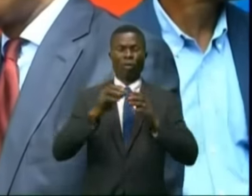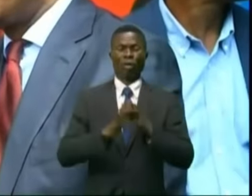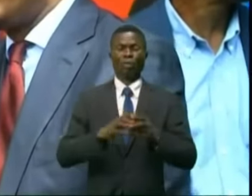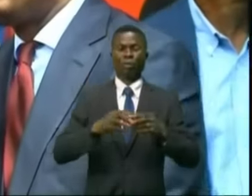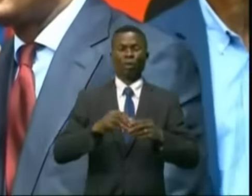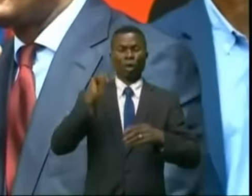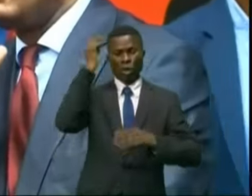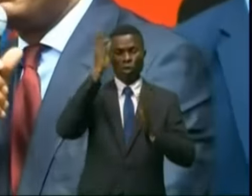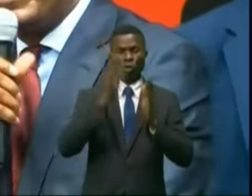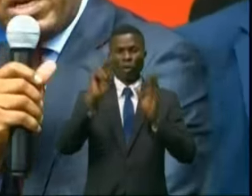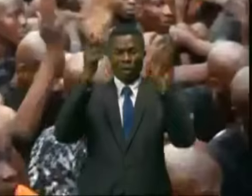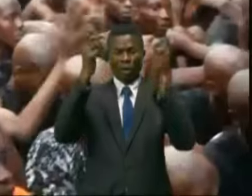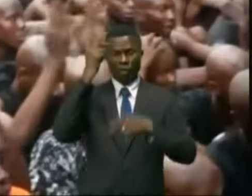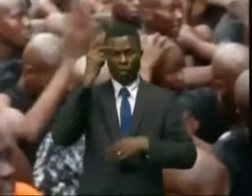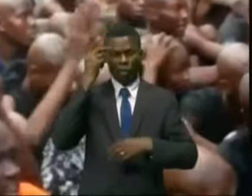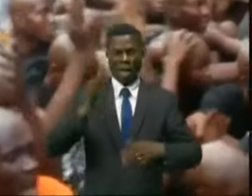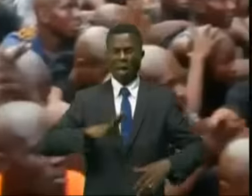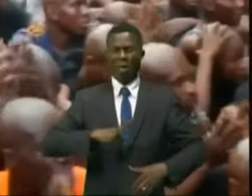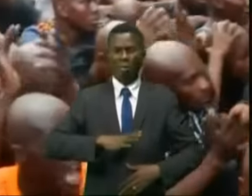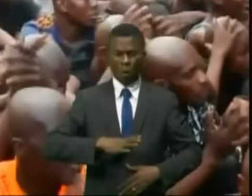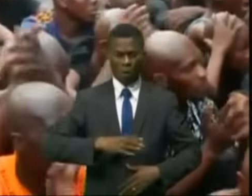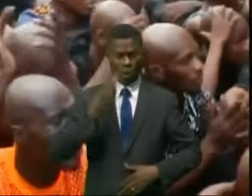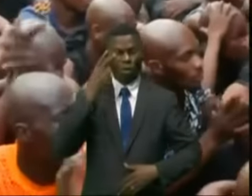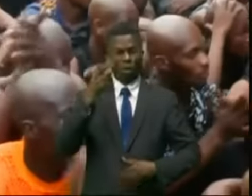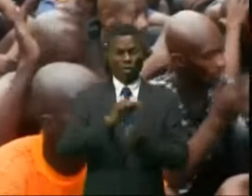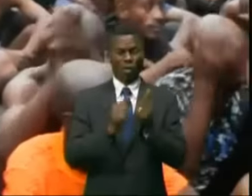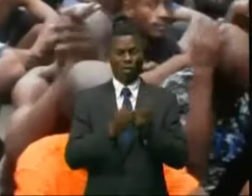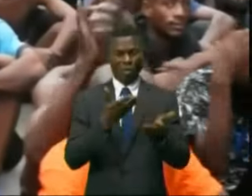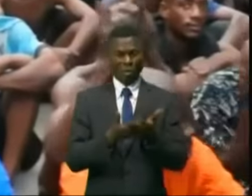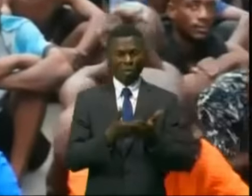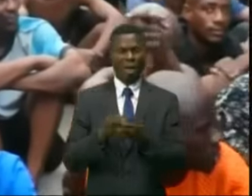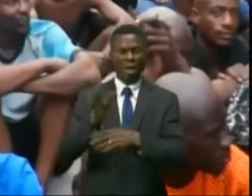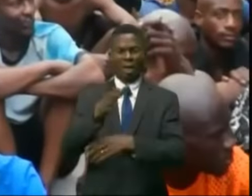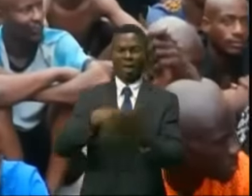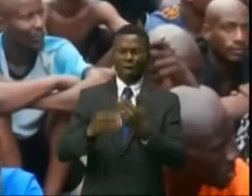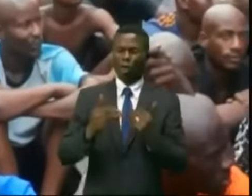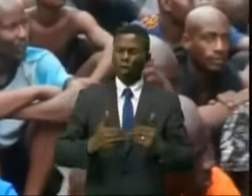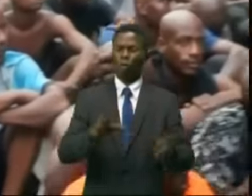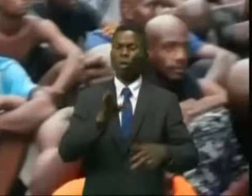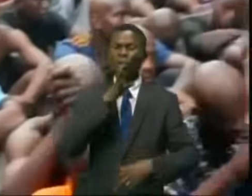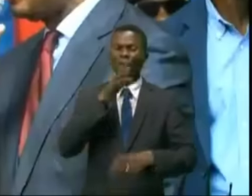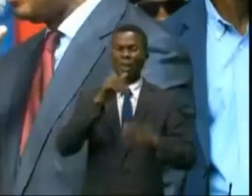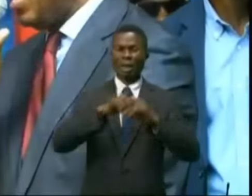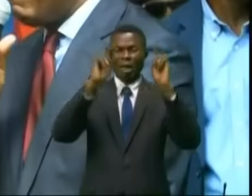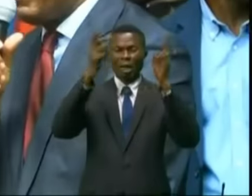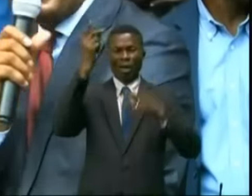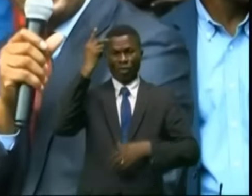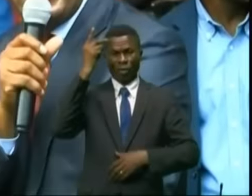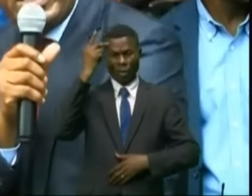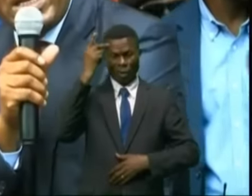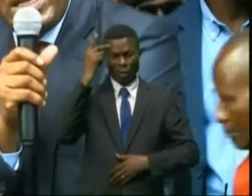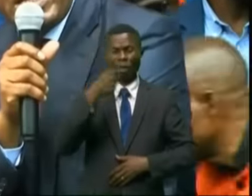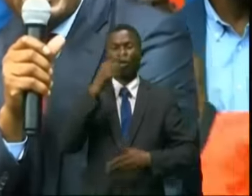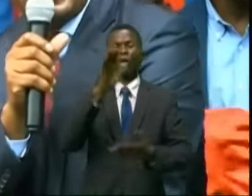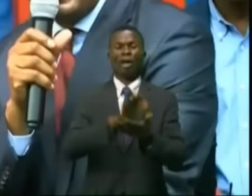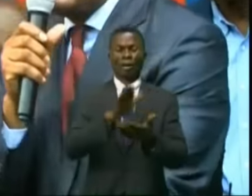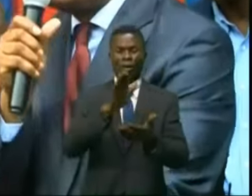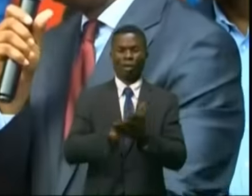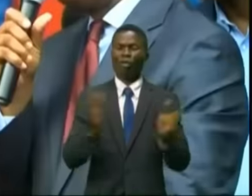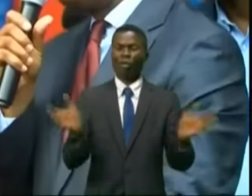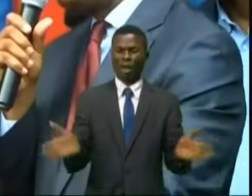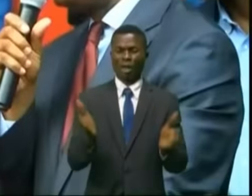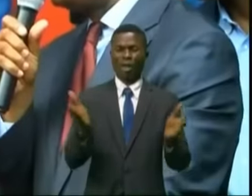très indigné de voir cette situation d'insécurité perdurée dans la capitale, a félicité et